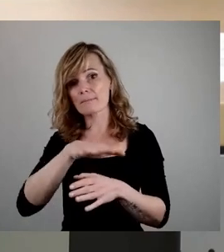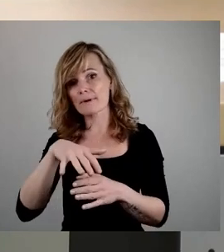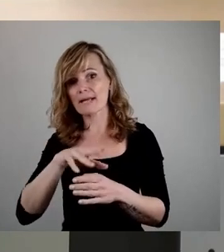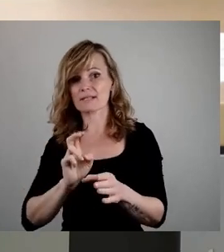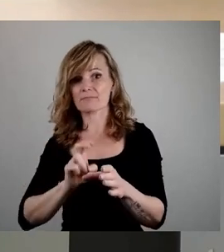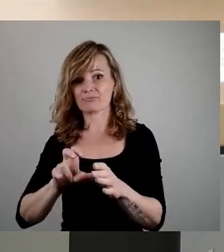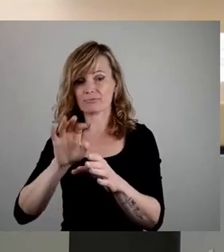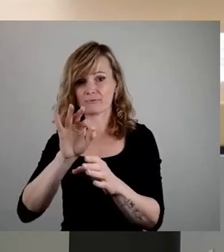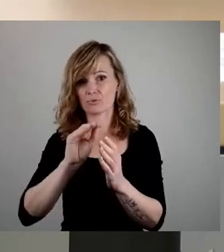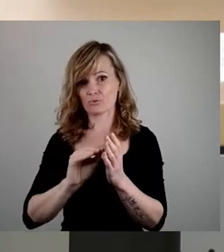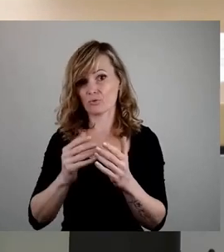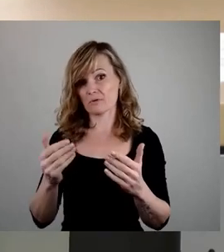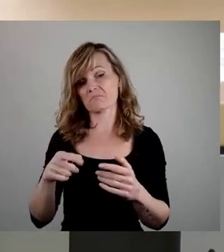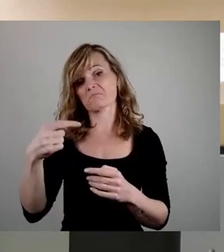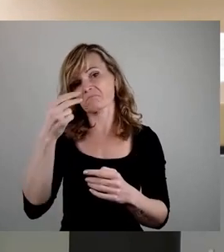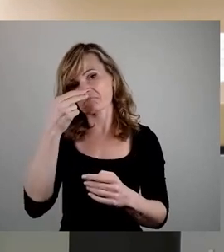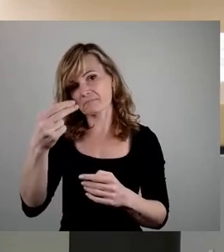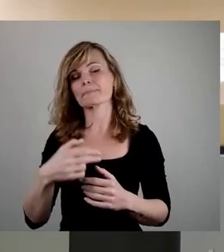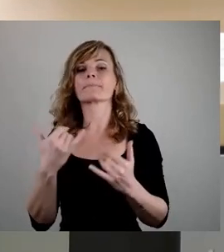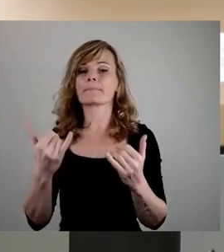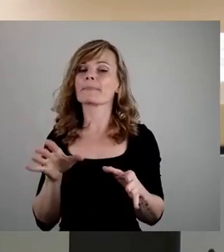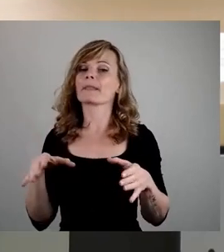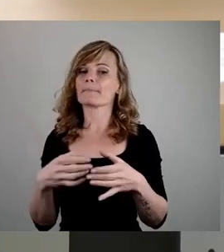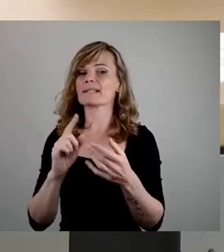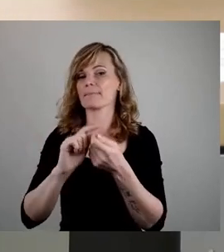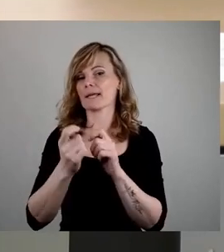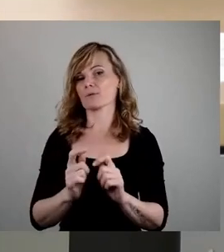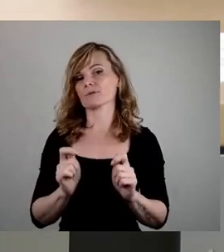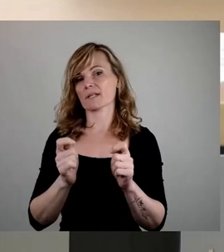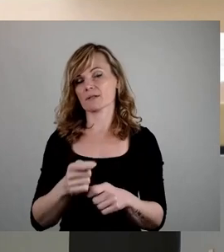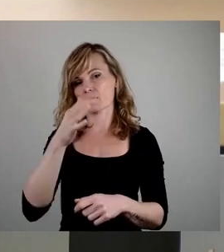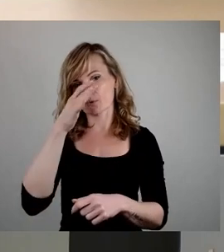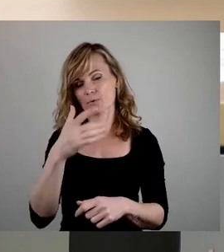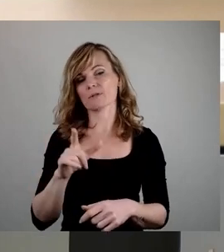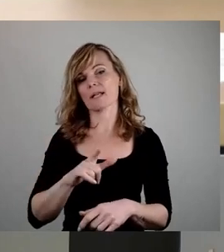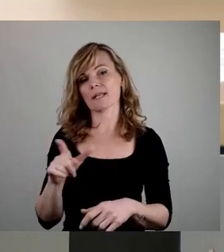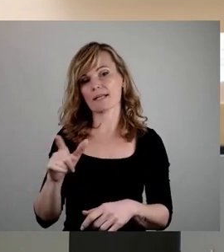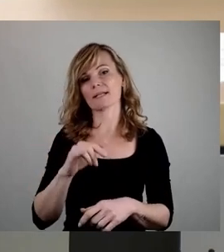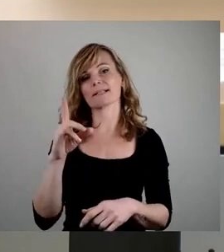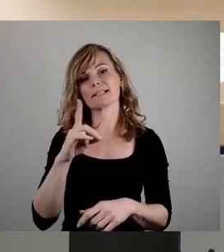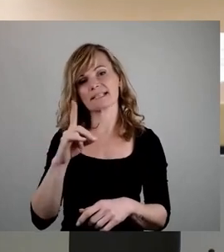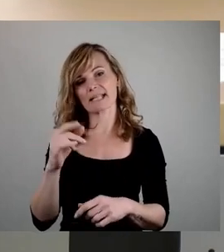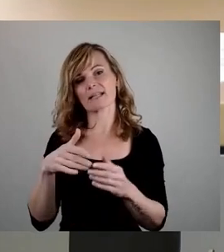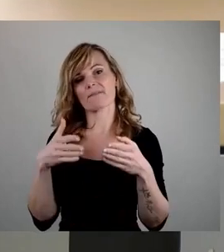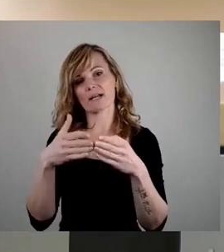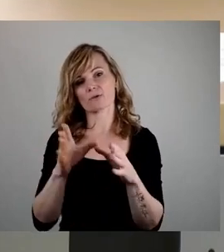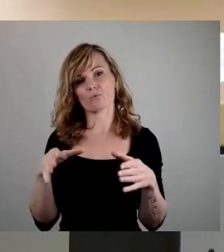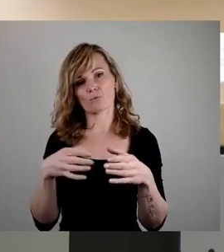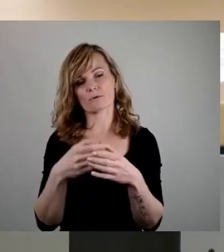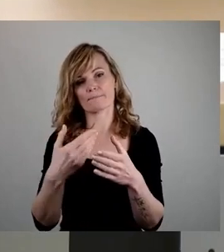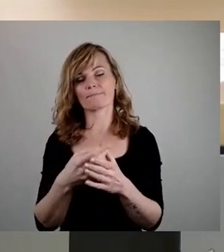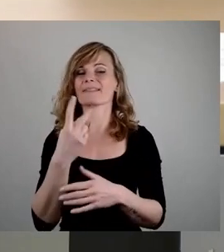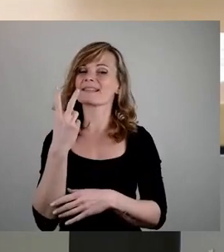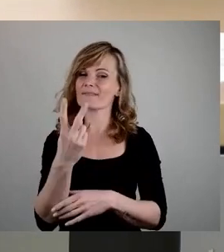noch einen Änderungsantrag, der jetzt ein gemeinsamer Änderungsantrag von Grünen, Linken, SPD und Dissidentenfraktion ist, der noch zwei Punkte